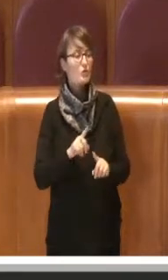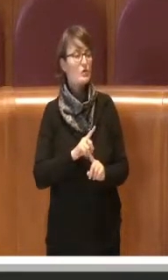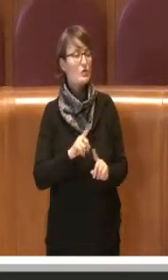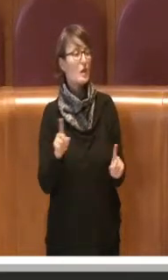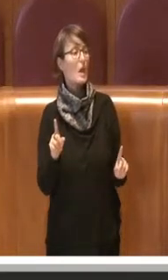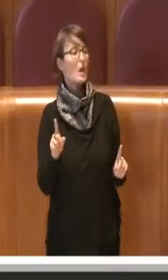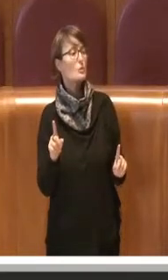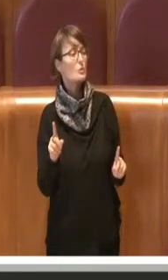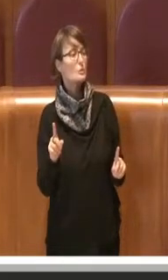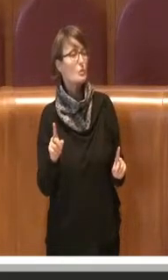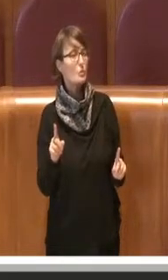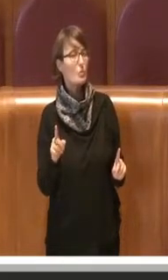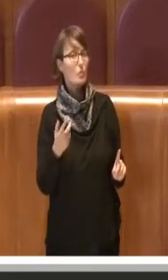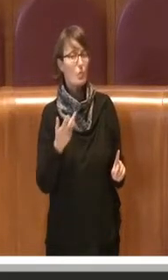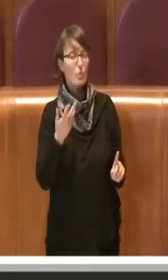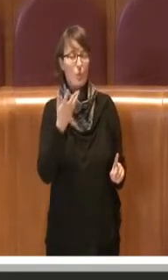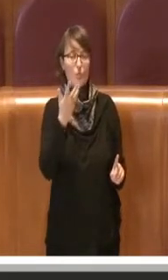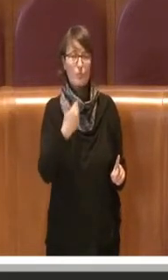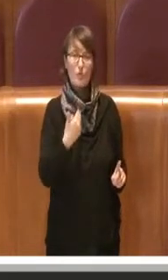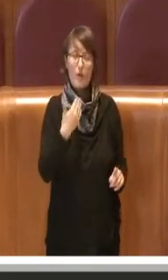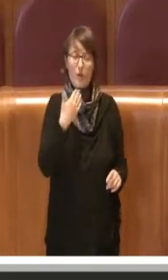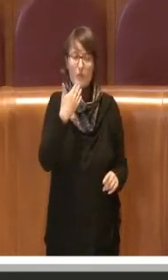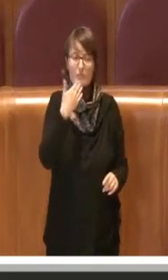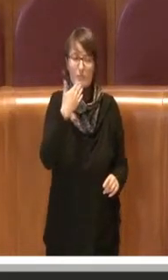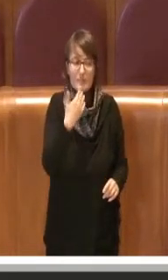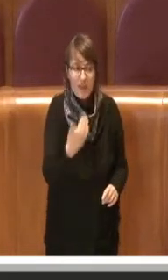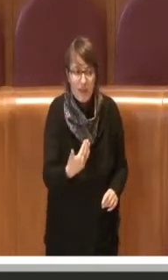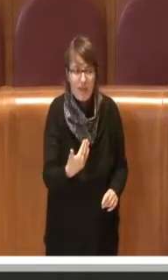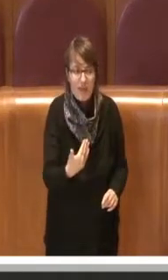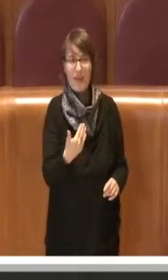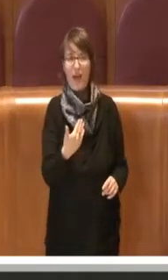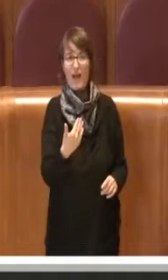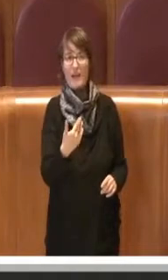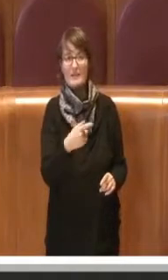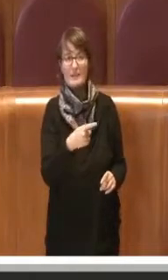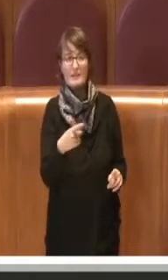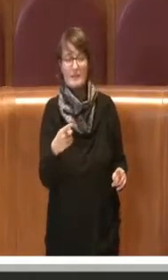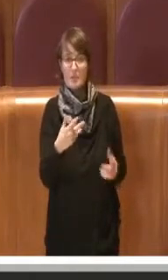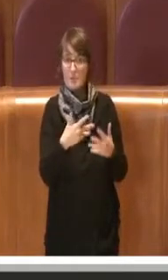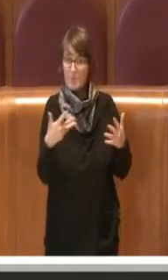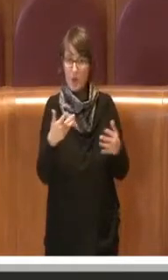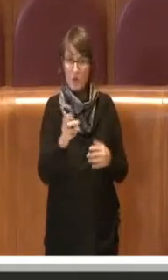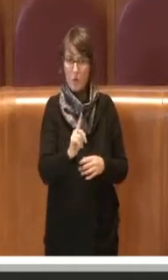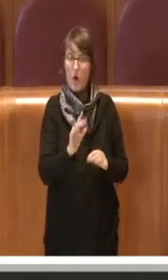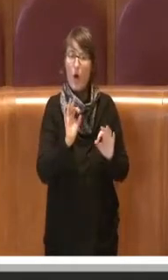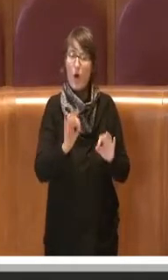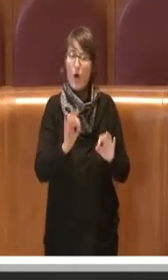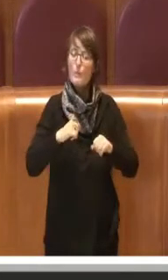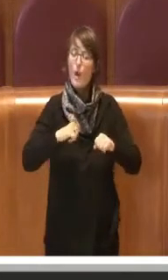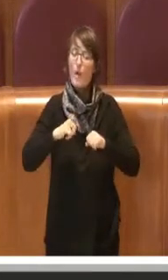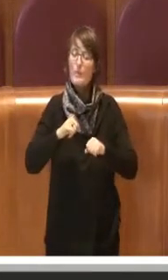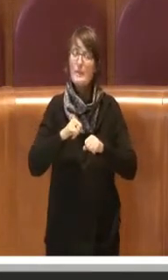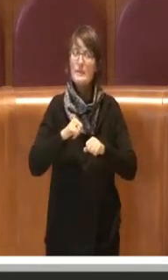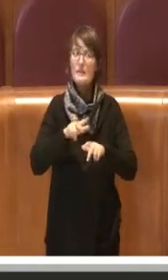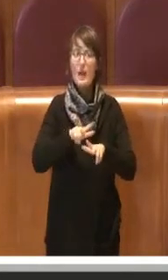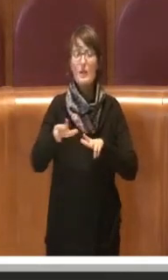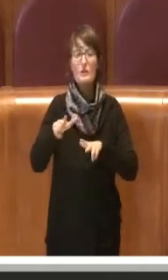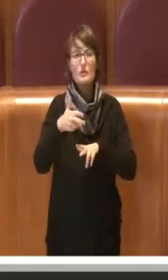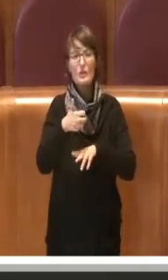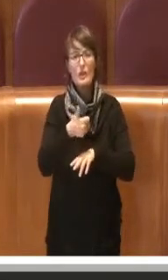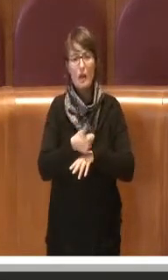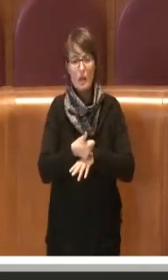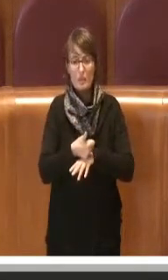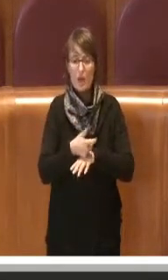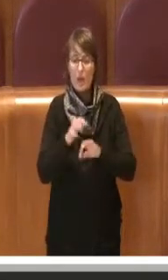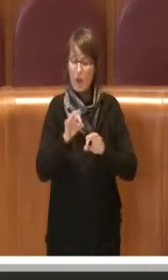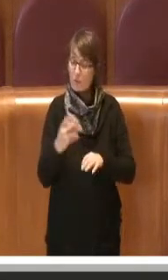questa maggioranza, ma l'amministrazione capitolina per la battaglia e per le battaglie fatte sulla legalità in